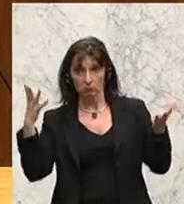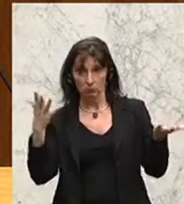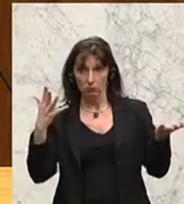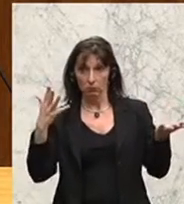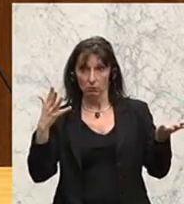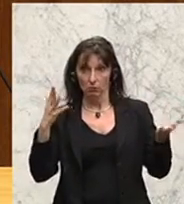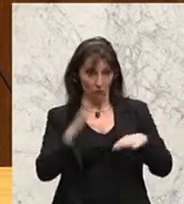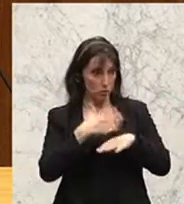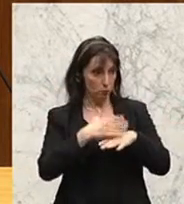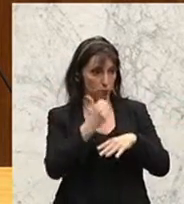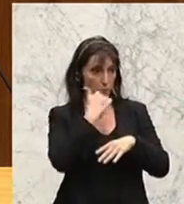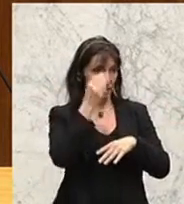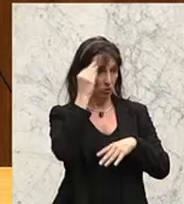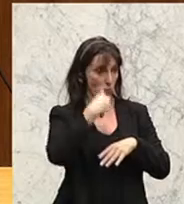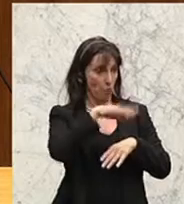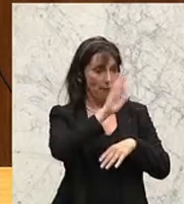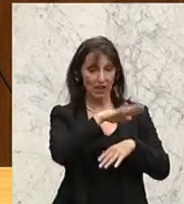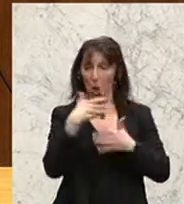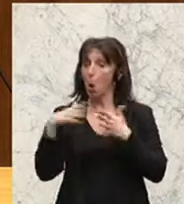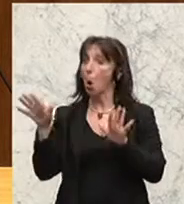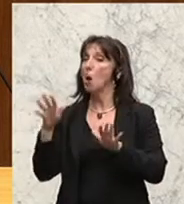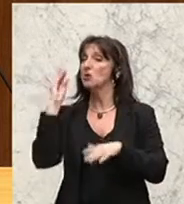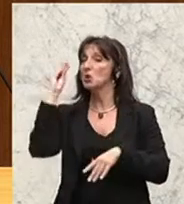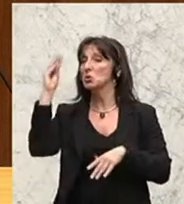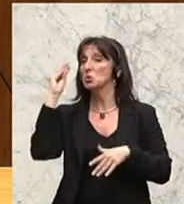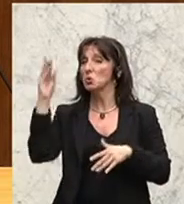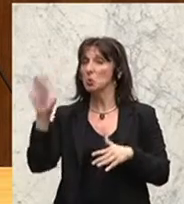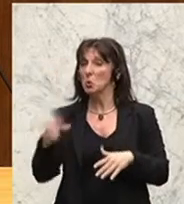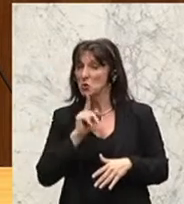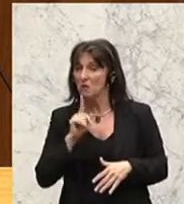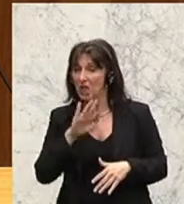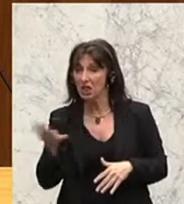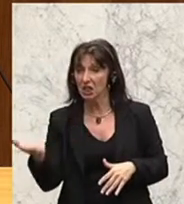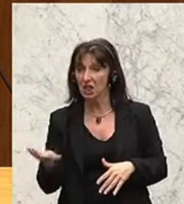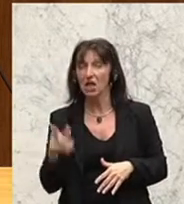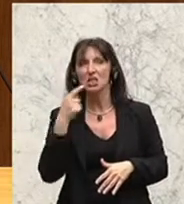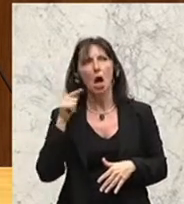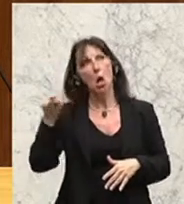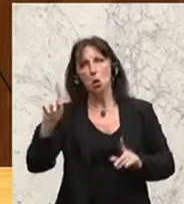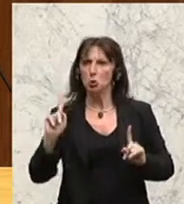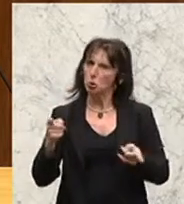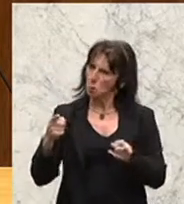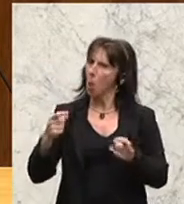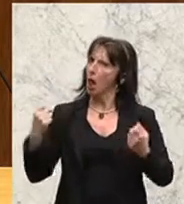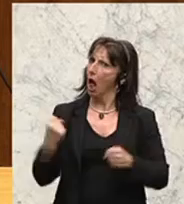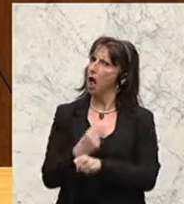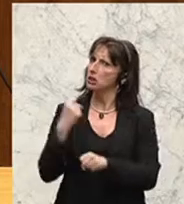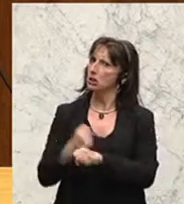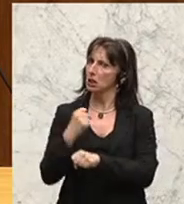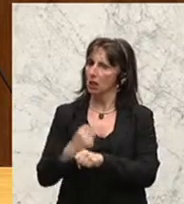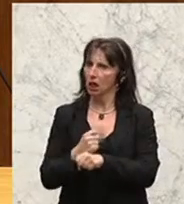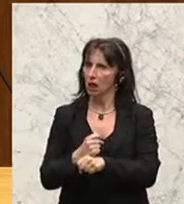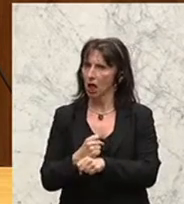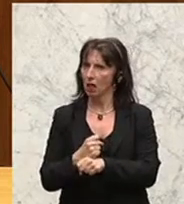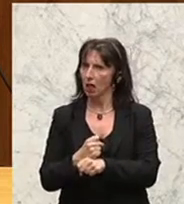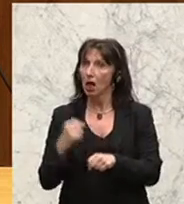Dann wissen Sie, was der gesagt hat? Na, dann müssen sich die Öffentlichen halt was überlegen. Na, schauen Sie. Was überlegen müssen Sie sich. Sie müssen besser